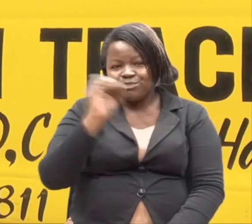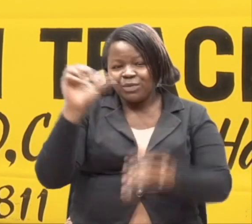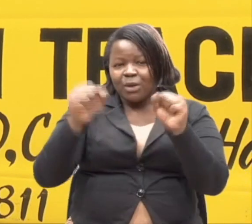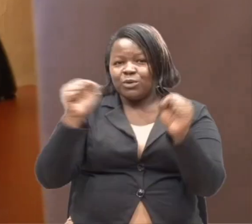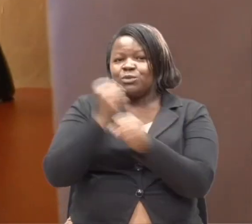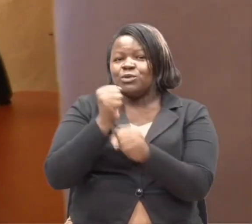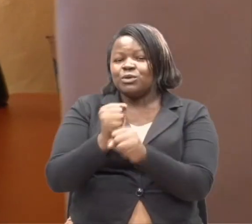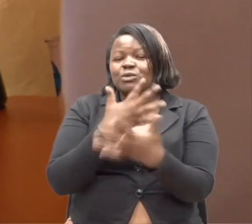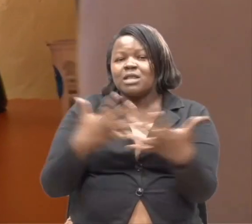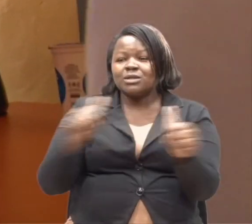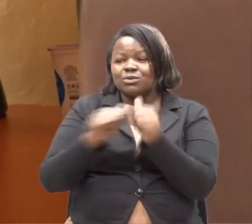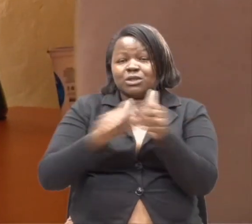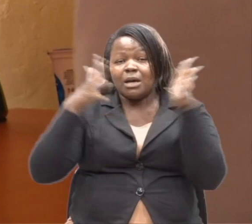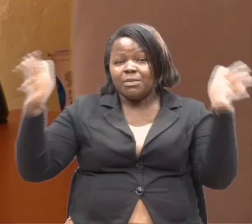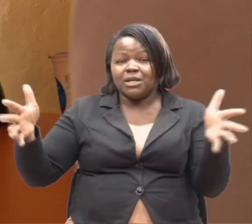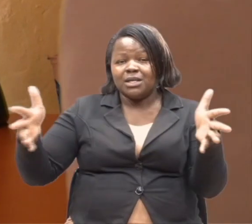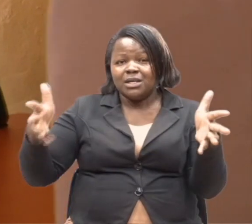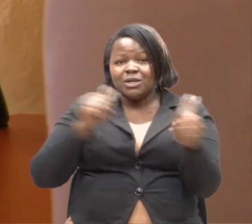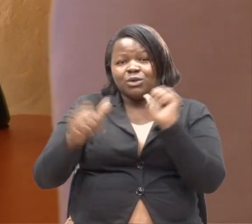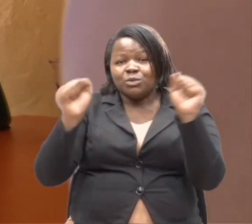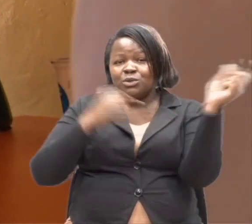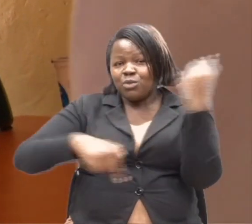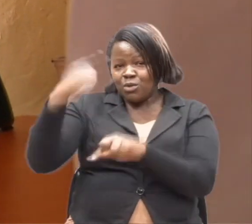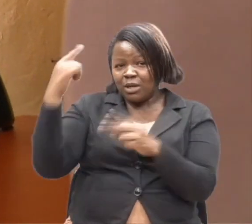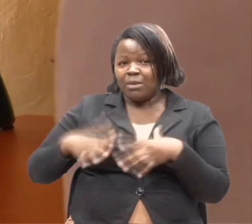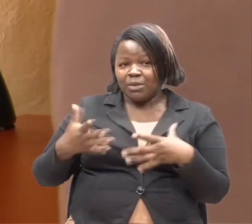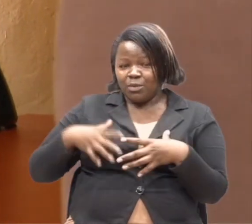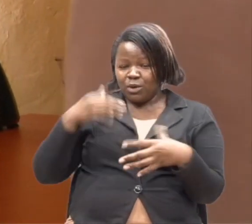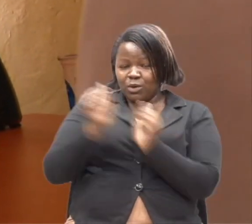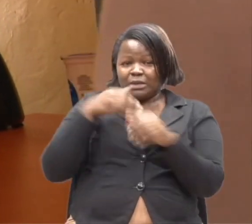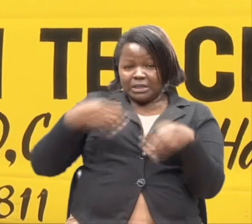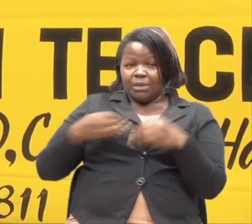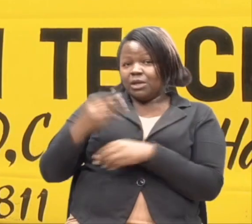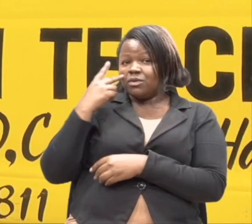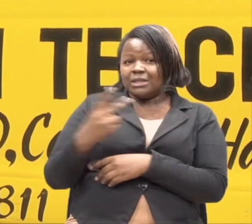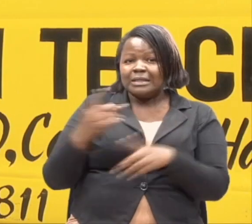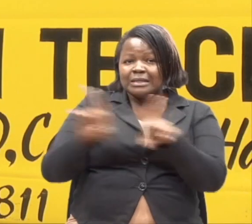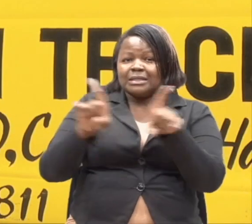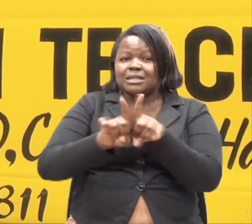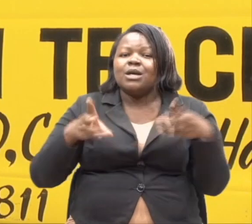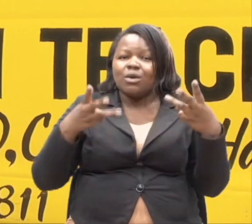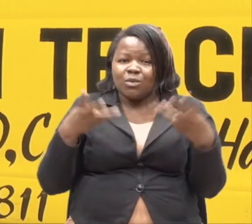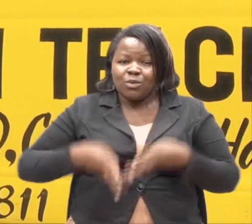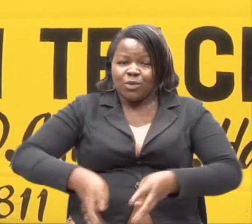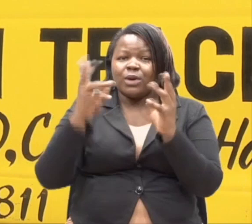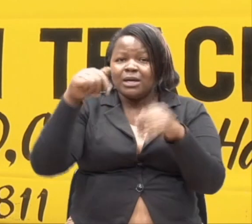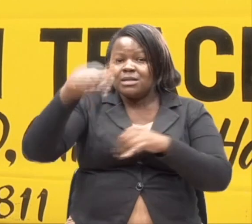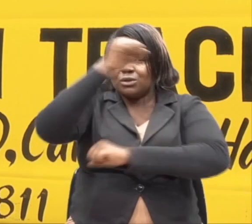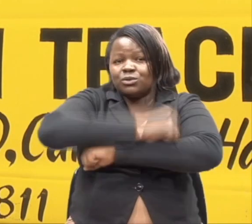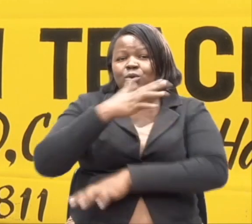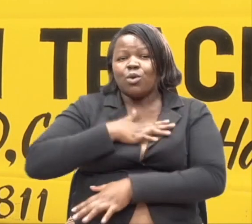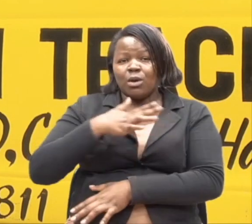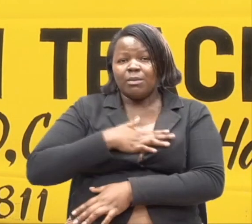Atawezafanya pia mambo makuu kuliku hata wale waishi na ulemavu wakuonekana. Na ndivyo hivyo hii shule. Garrison Victors.